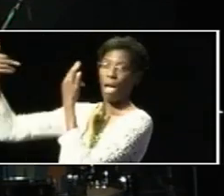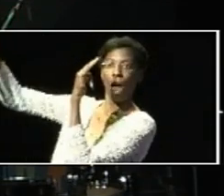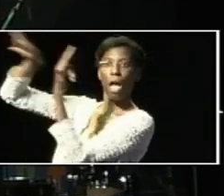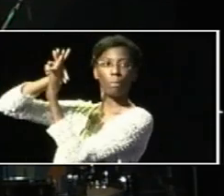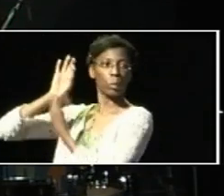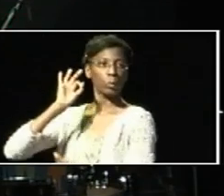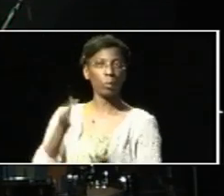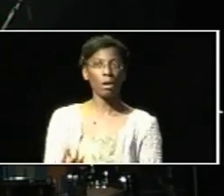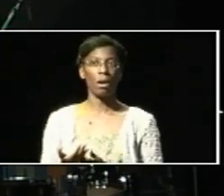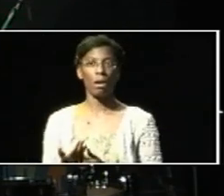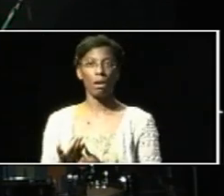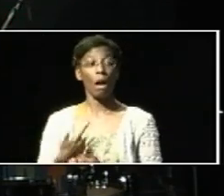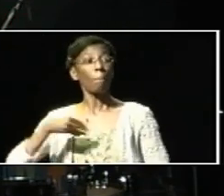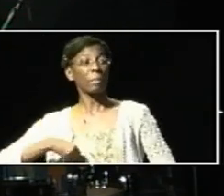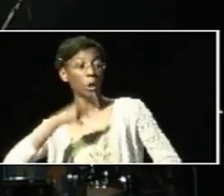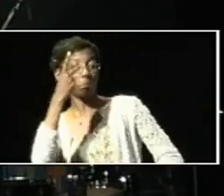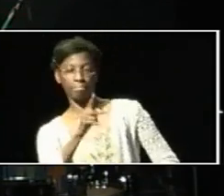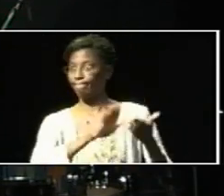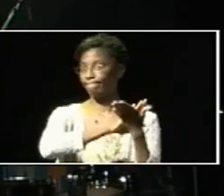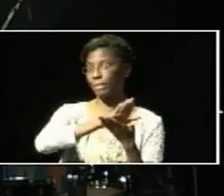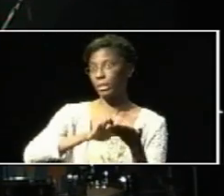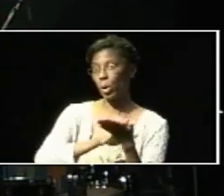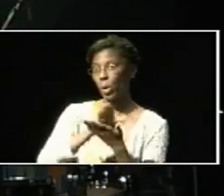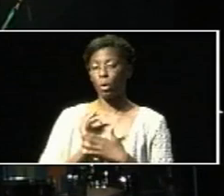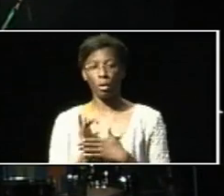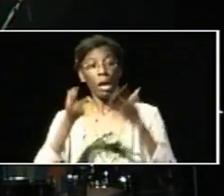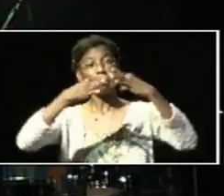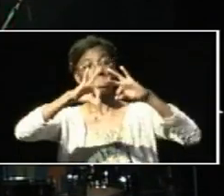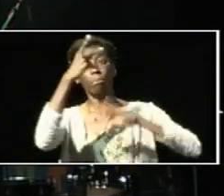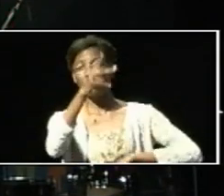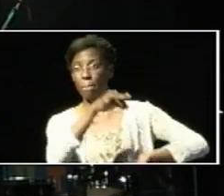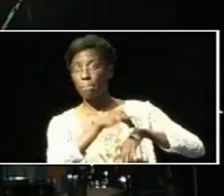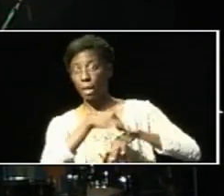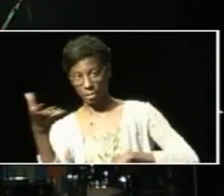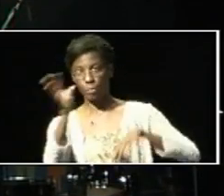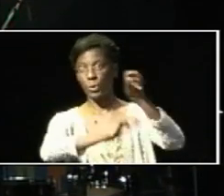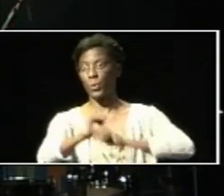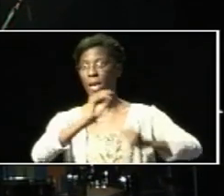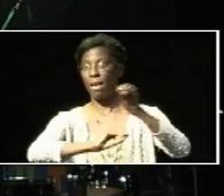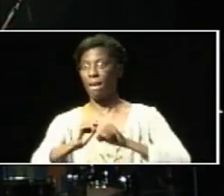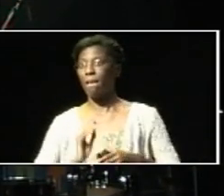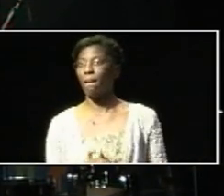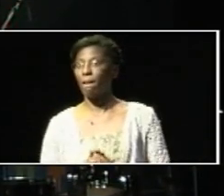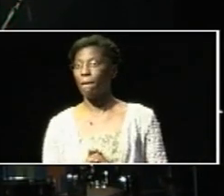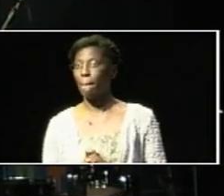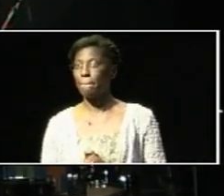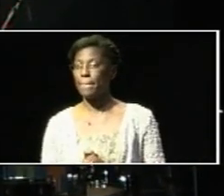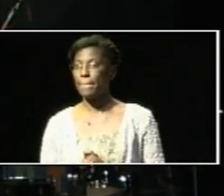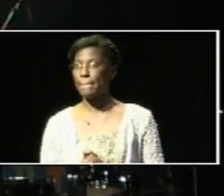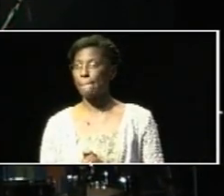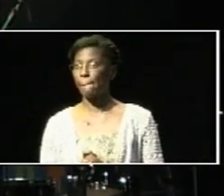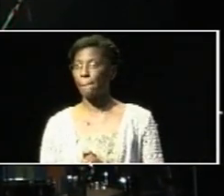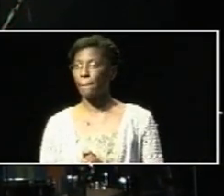Je vais pardonner les péchés. Je vais guérir leur pays. Je veux dire